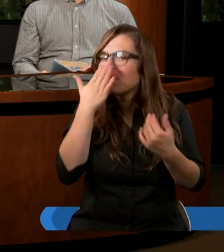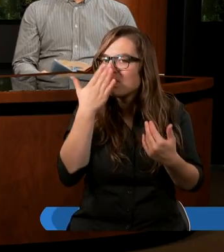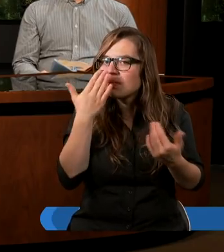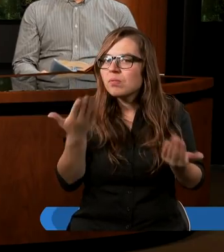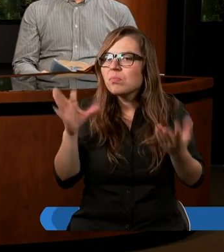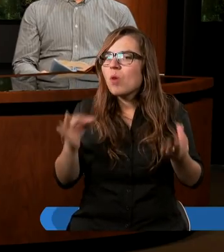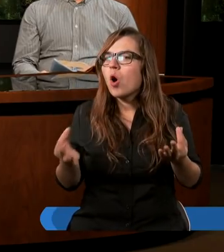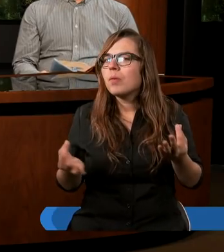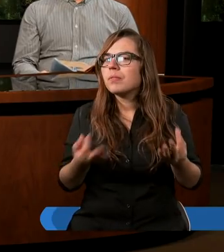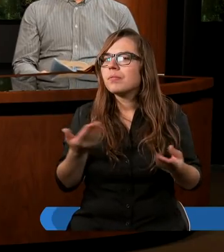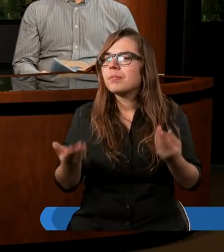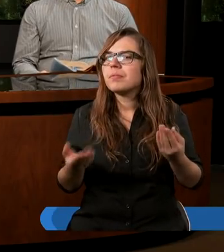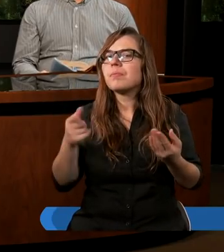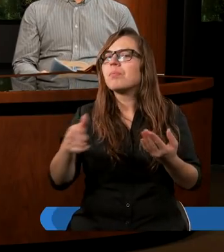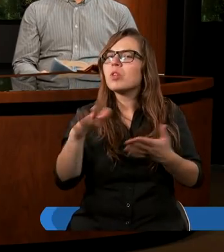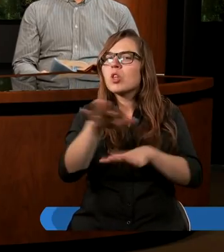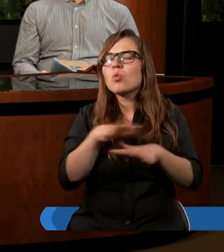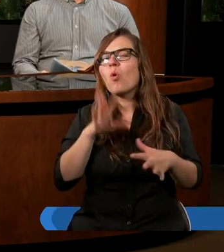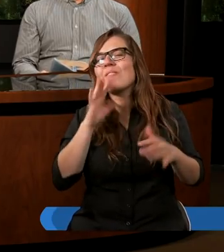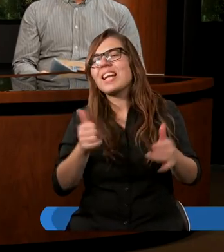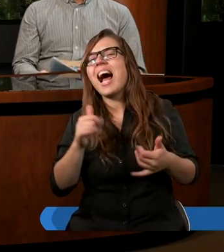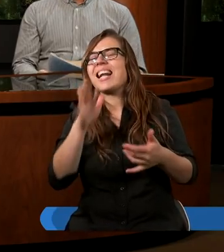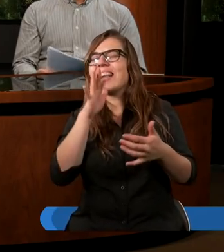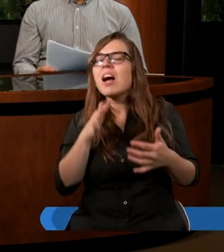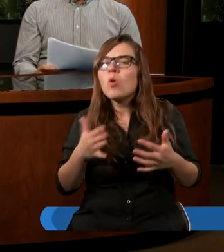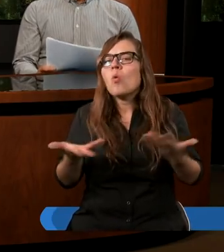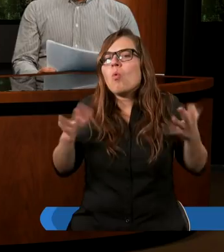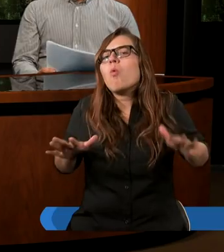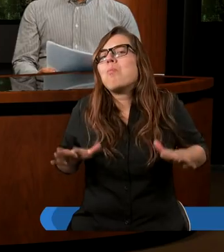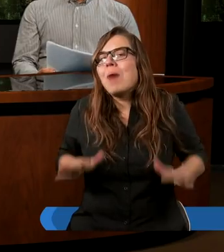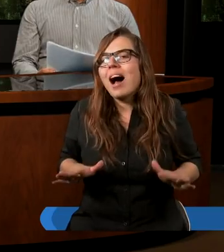stopniowo duchowy stan Izraela podupadał.